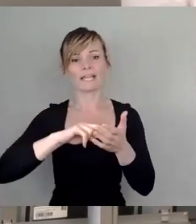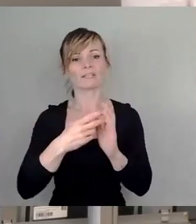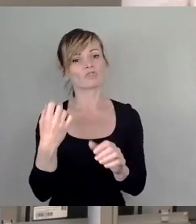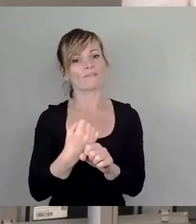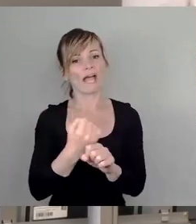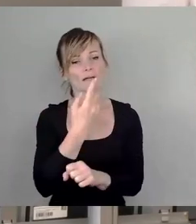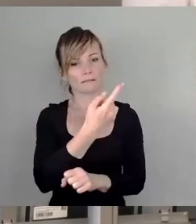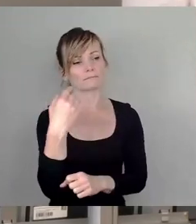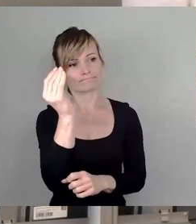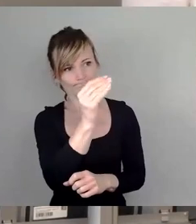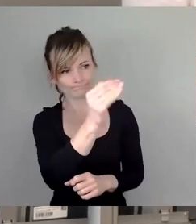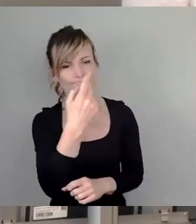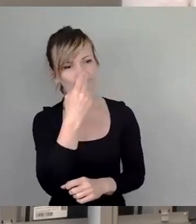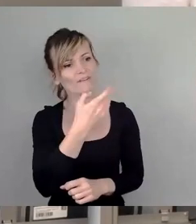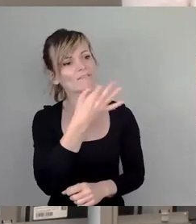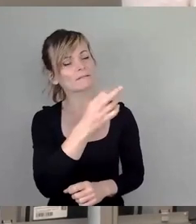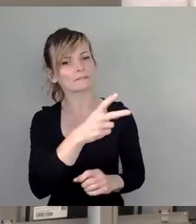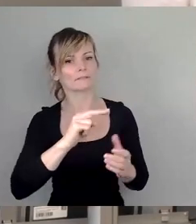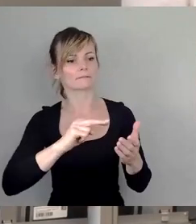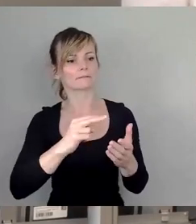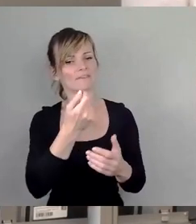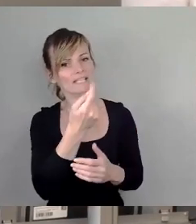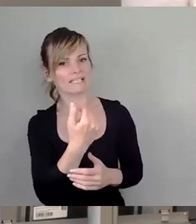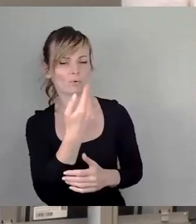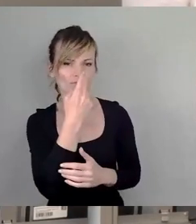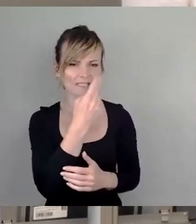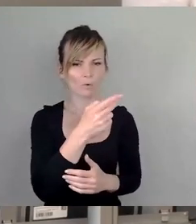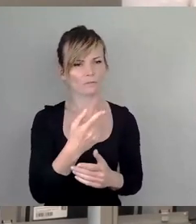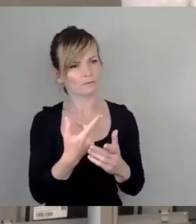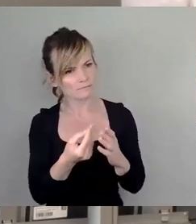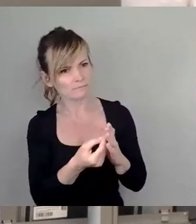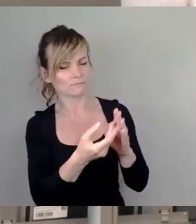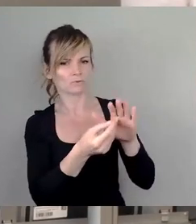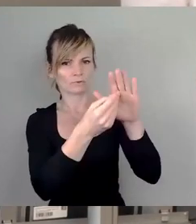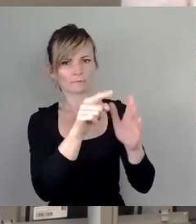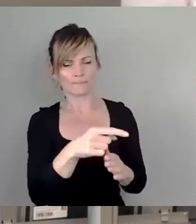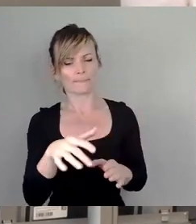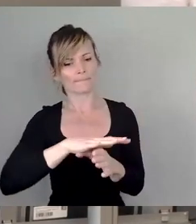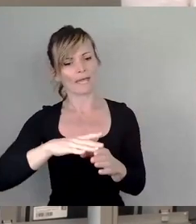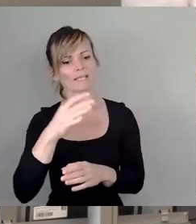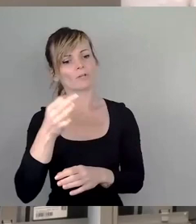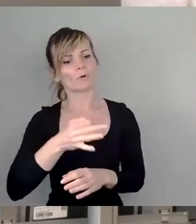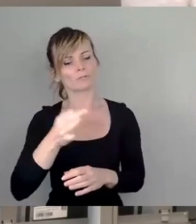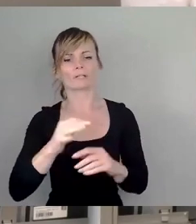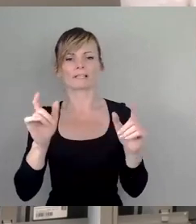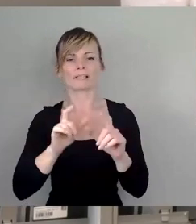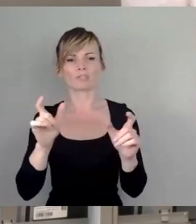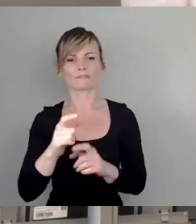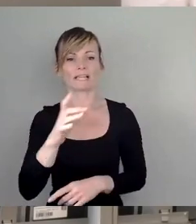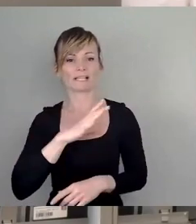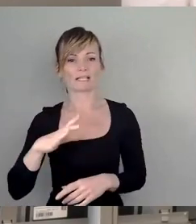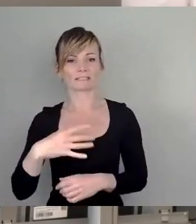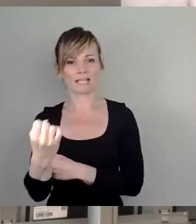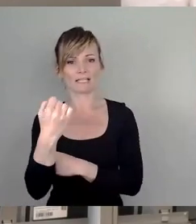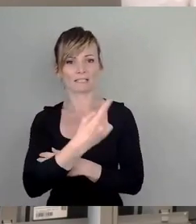Bäderkonzept nachdrücklich einzusetzen und dass dort im Bereich der Tochtergesellschaft der Technischen Werke, nämlich bei der Sachsenenergie, dafür